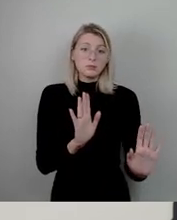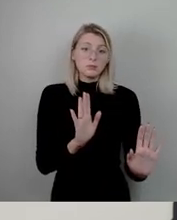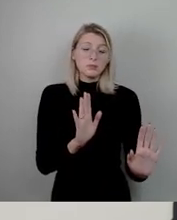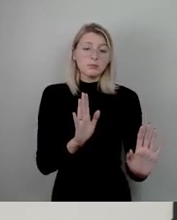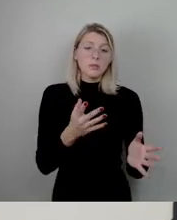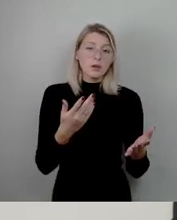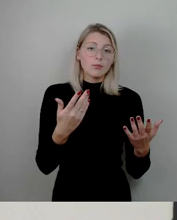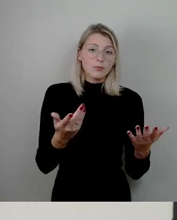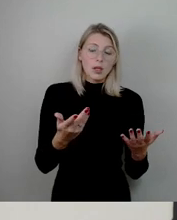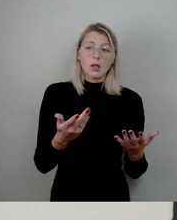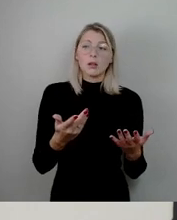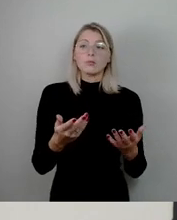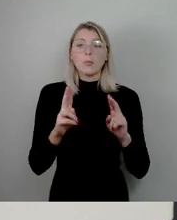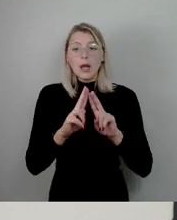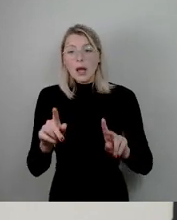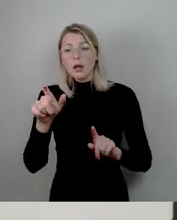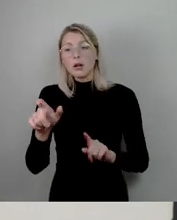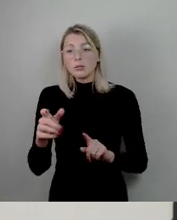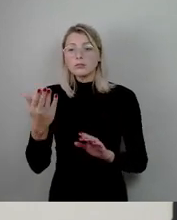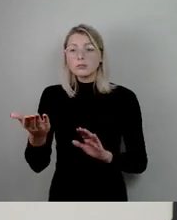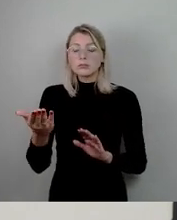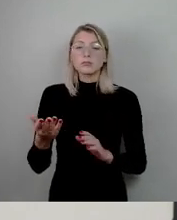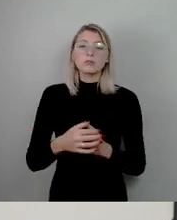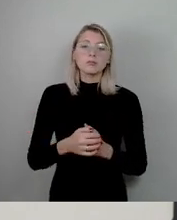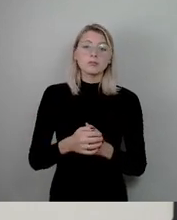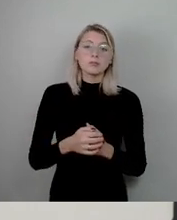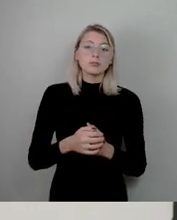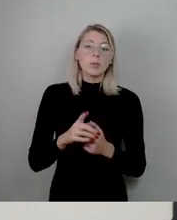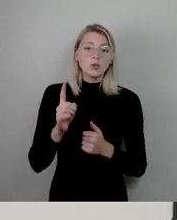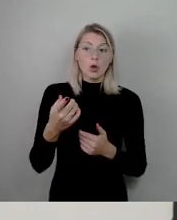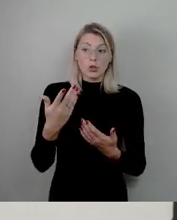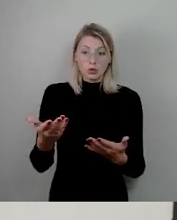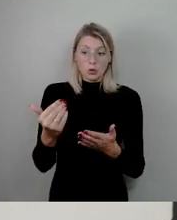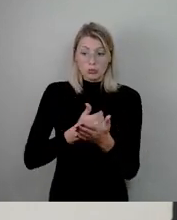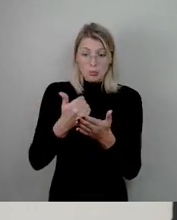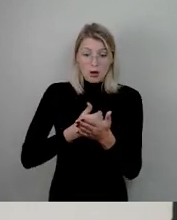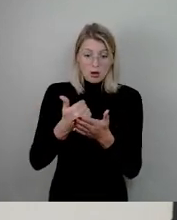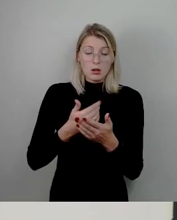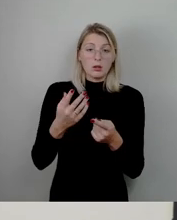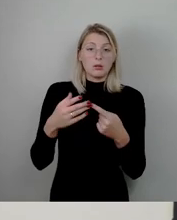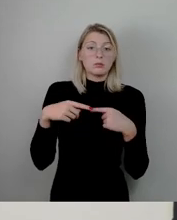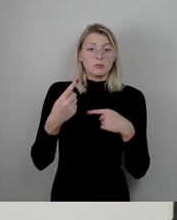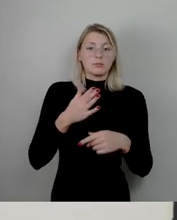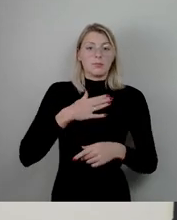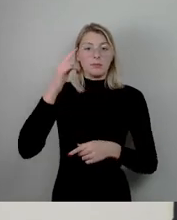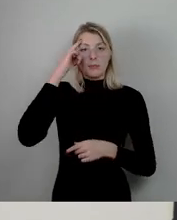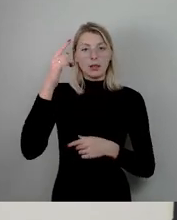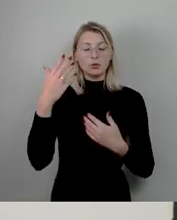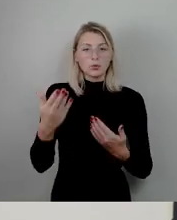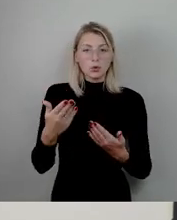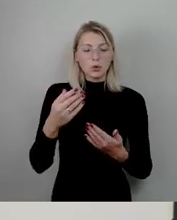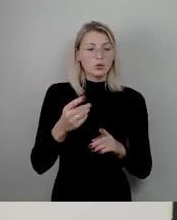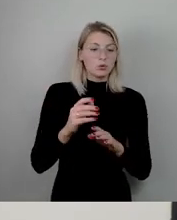Kunstpreisträger und Förderpreisträger Konsolidierungsmaßnahmen anzusetzen, dann gilt es meines Erachtens eher zu klären,